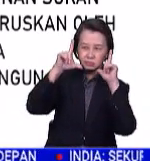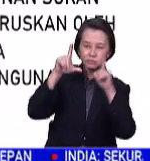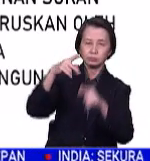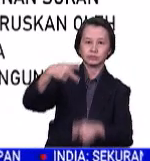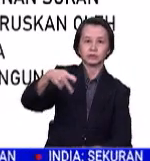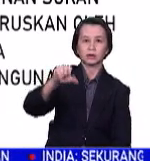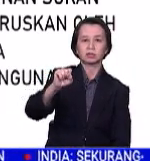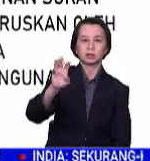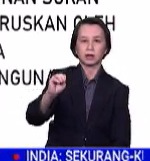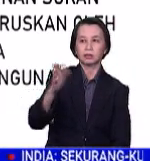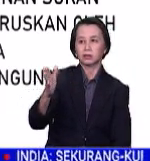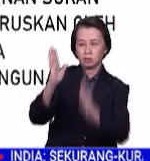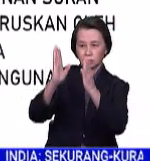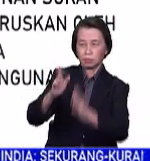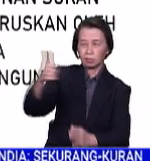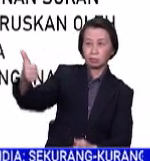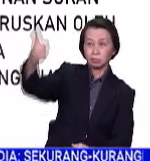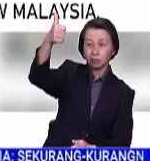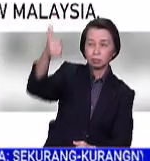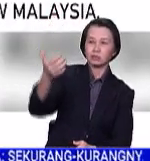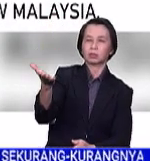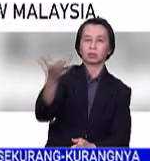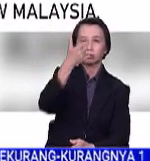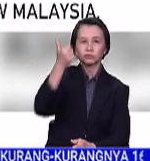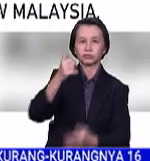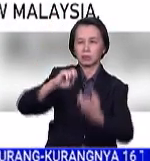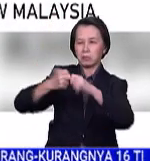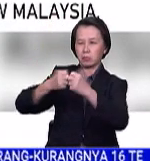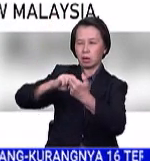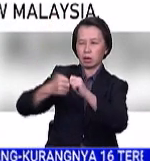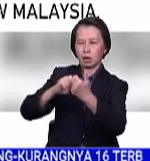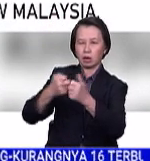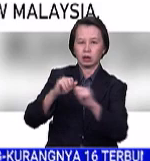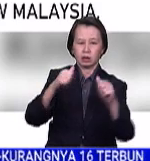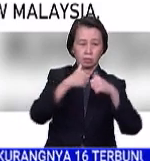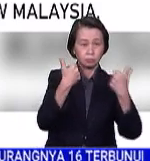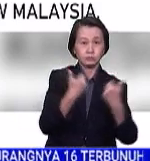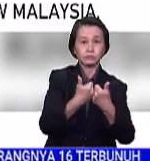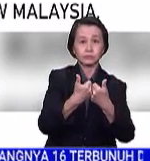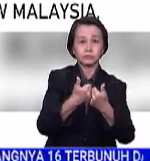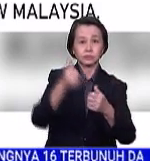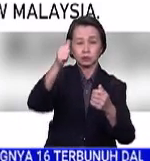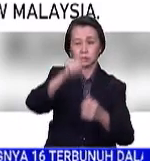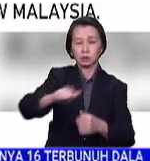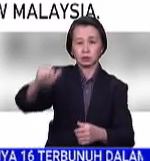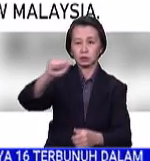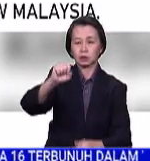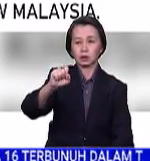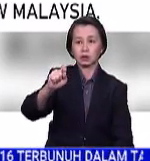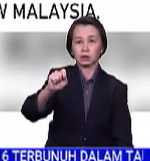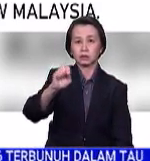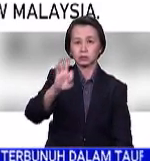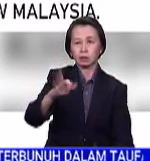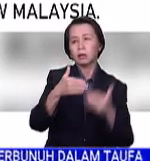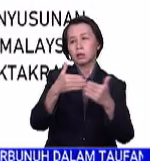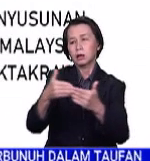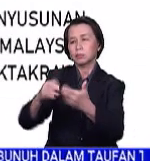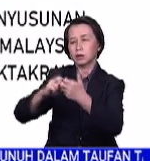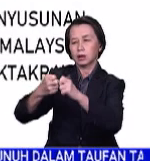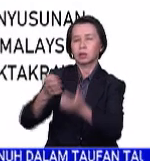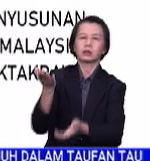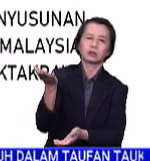PSM sebagai badan induk kebangsaan sesulan kemelut dengan Persatuan Sepak Takro Asia Astaf yang berlarutan